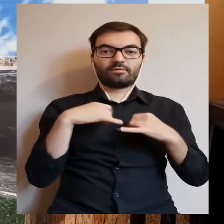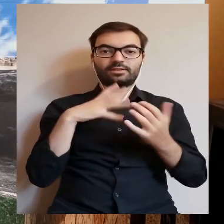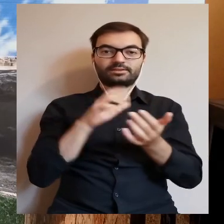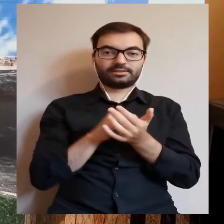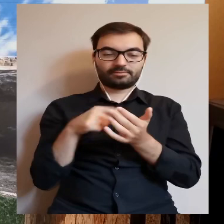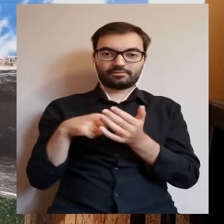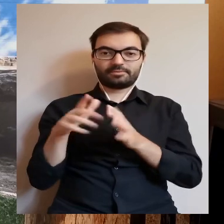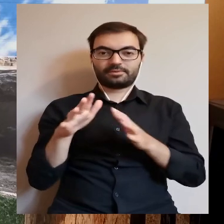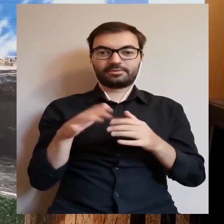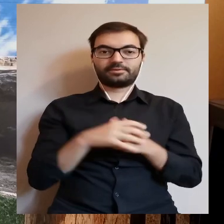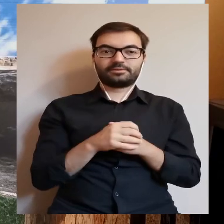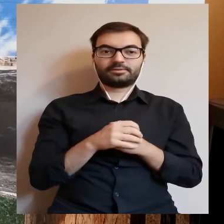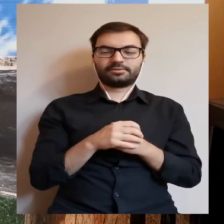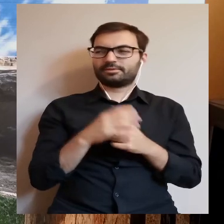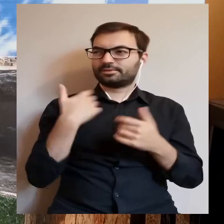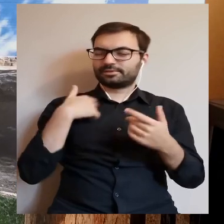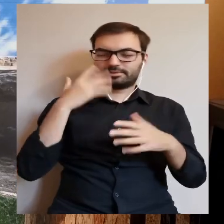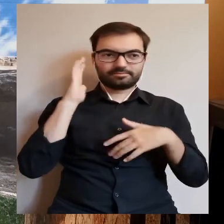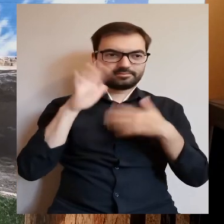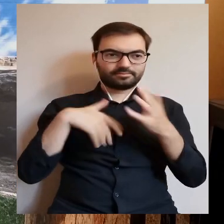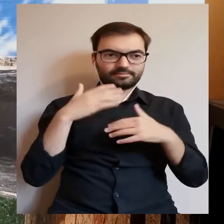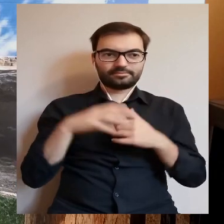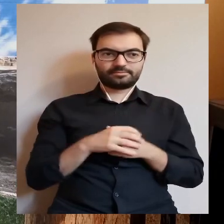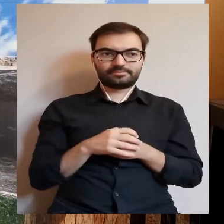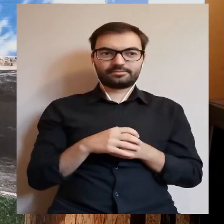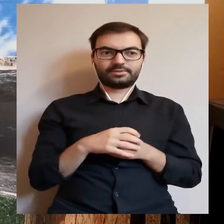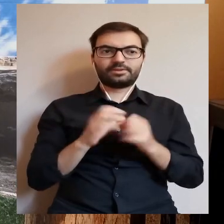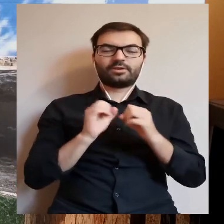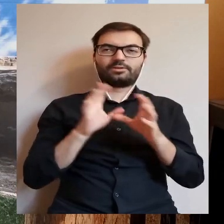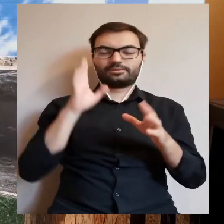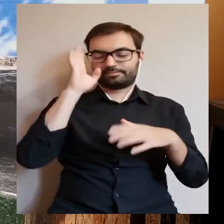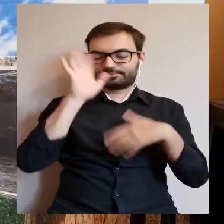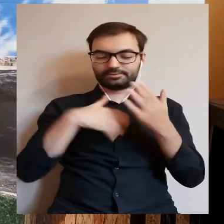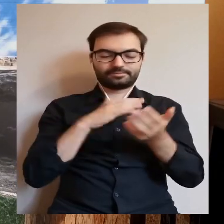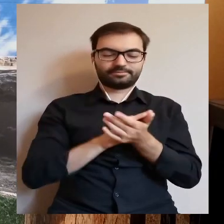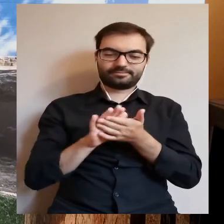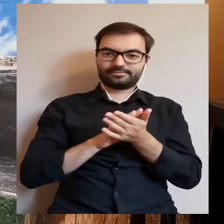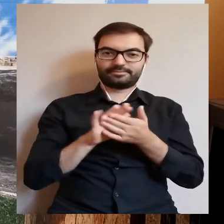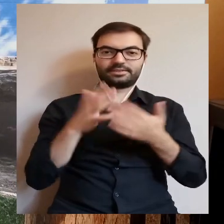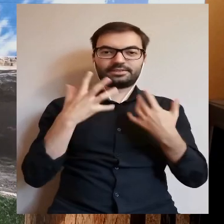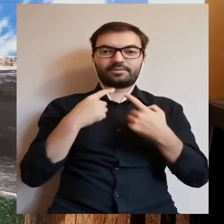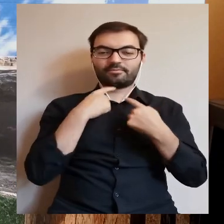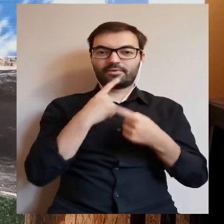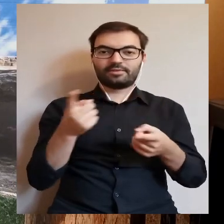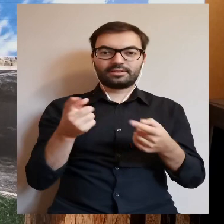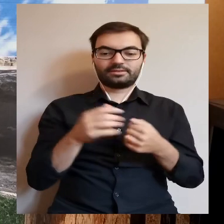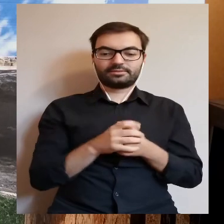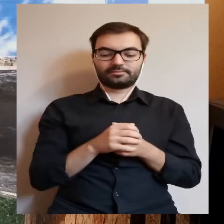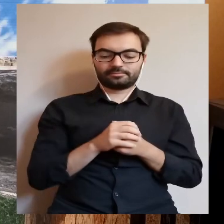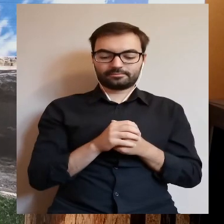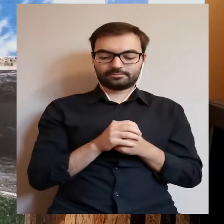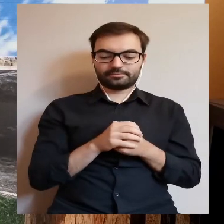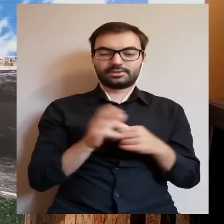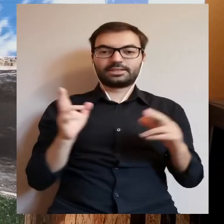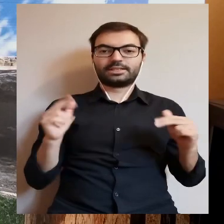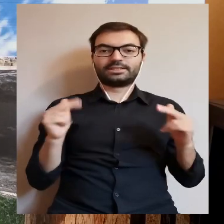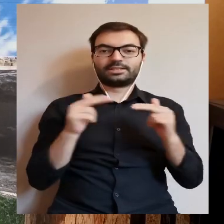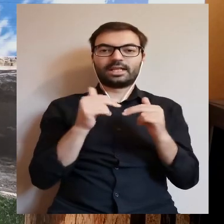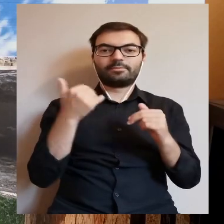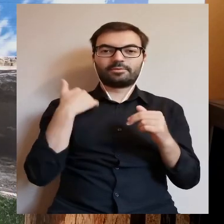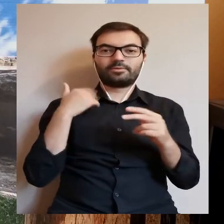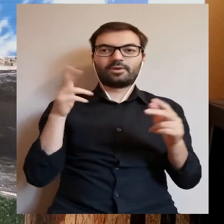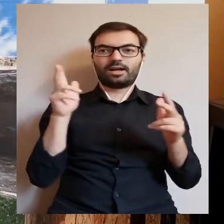władcy. Zobacz, żebym ja tu czegoś nie pomieszała. Oczywiście, że pomieszałam. Chciałam już powiedzieć, że to